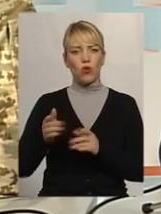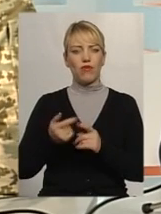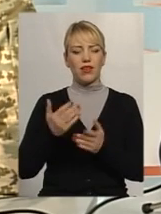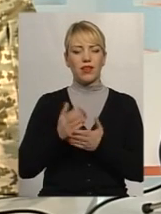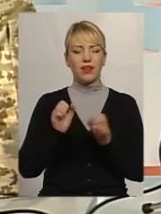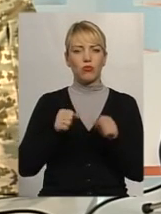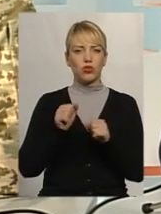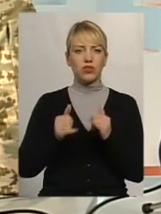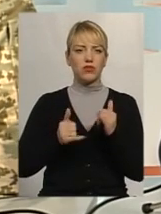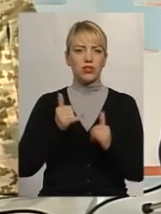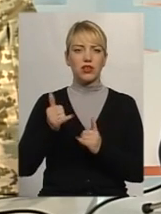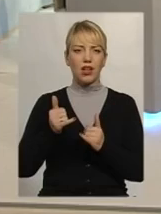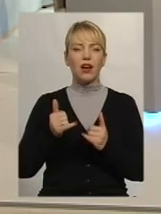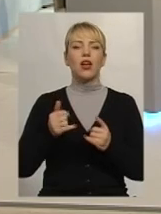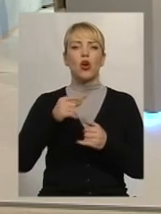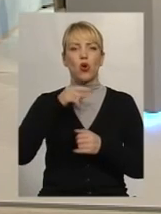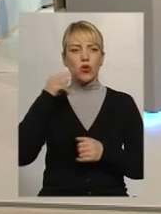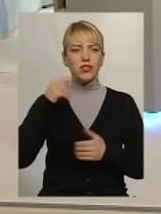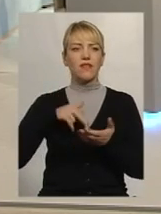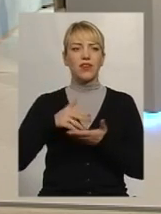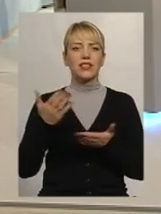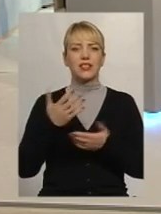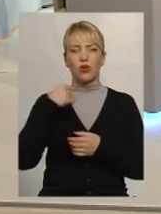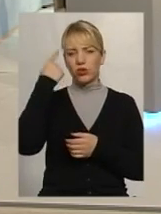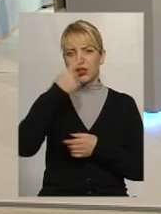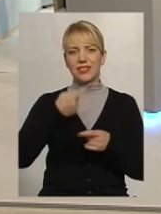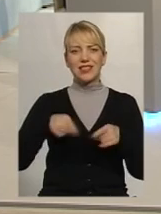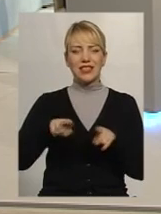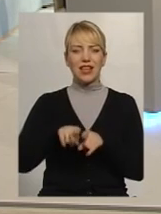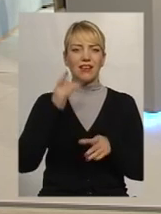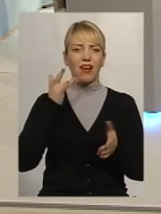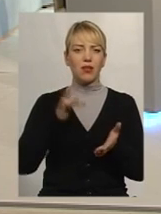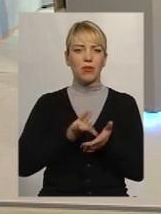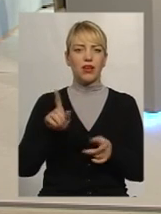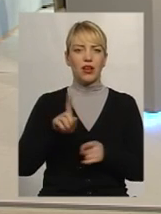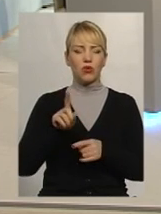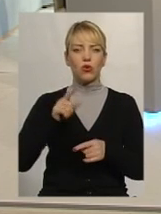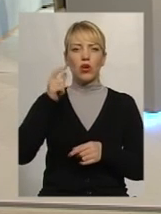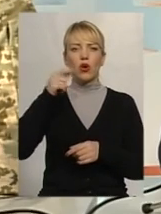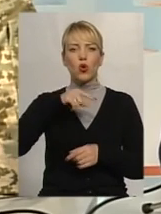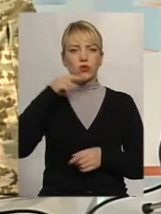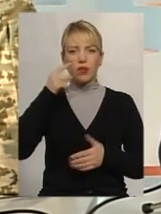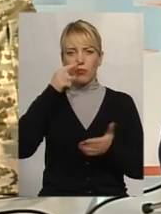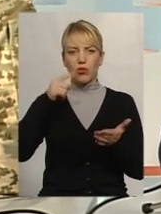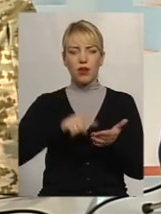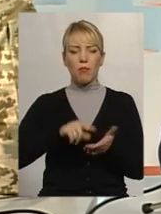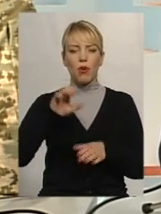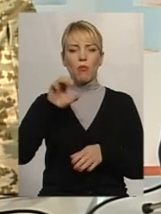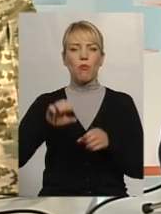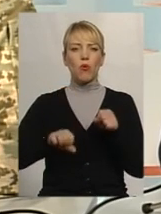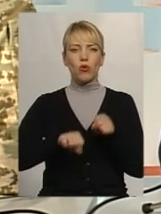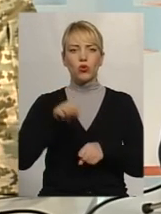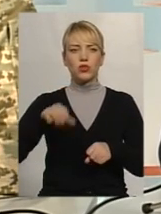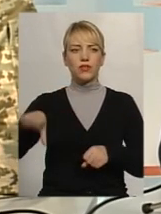Росії вийти хоч з якимось лицем цієї геньби, в яку ця країна потрапила, порушивши всі міжнародні